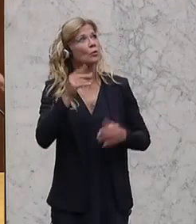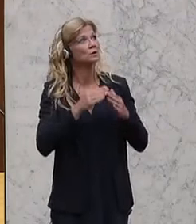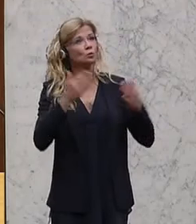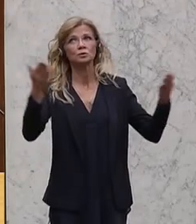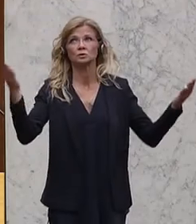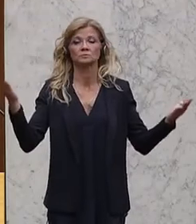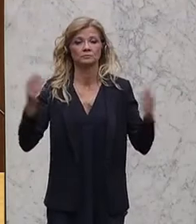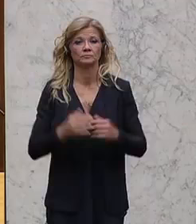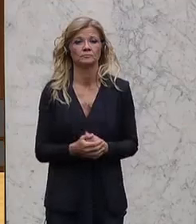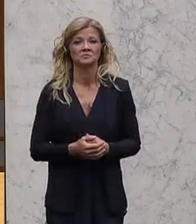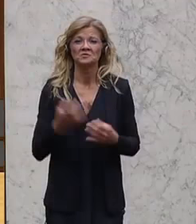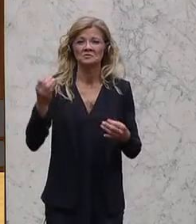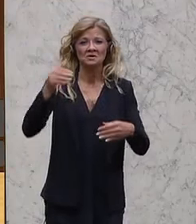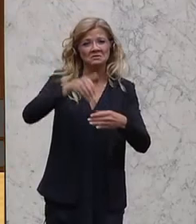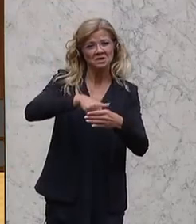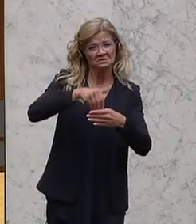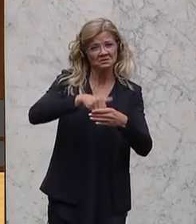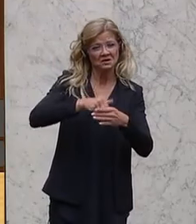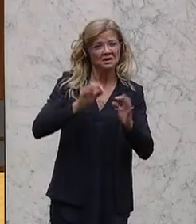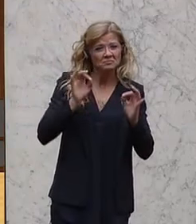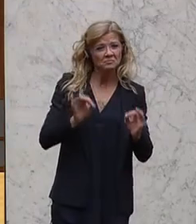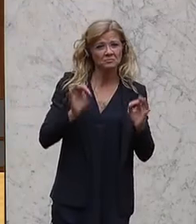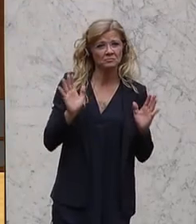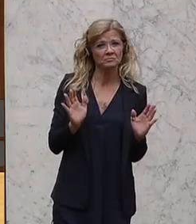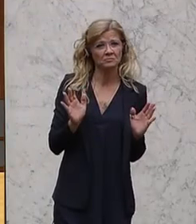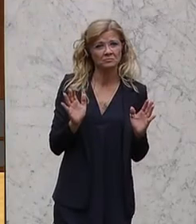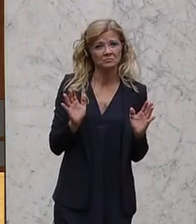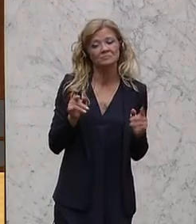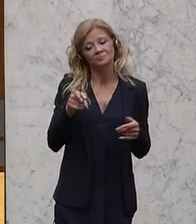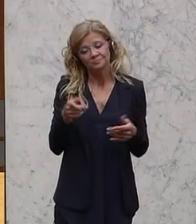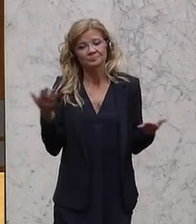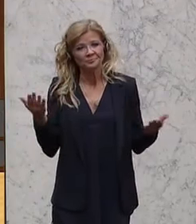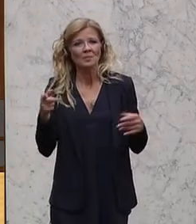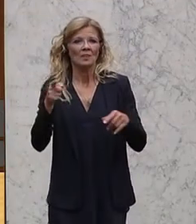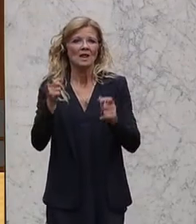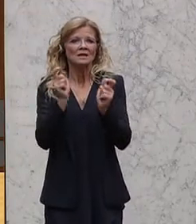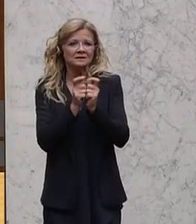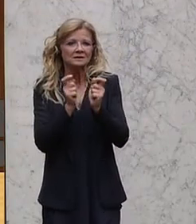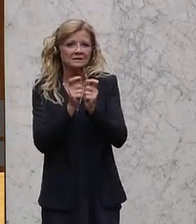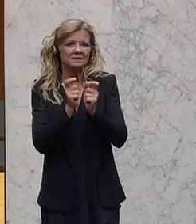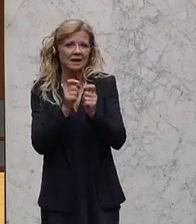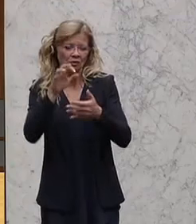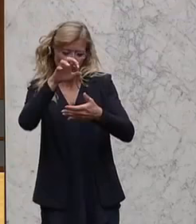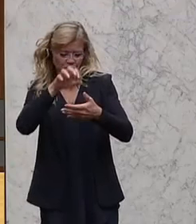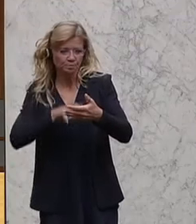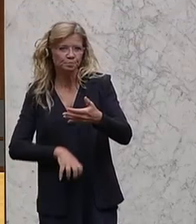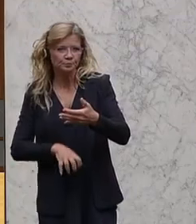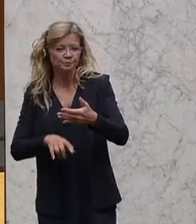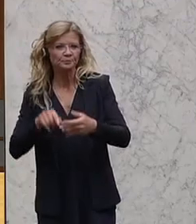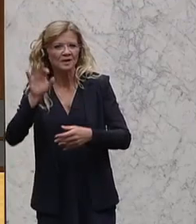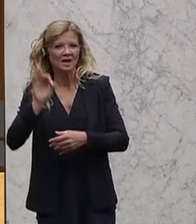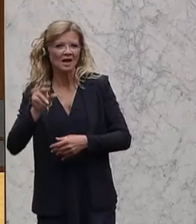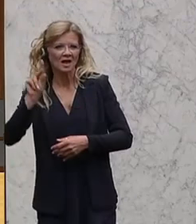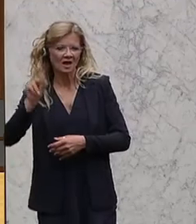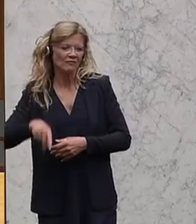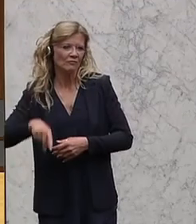Ja, worum geht es heute im Kern? Es geht um einen unsäglichen Artikel in der FPÖ-nahen Zeitschrift,